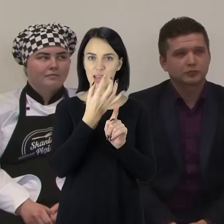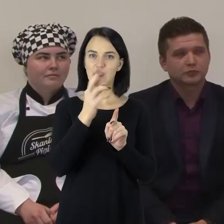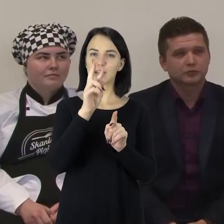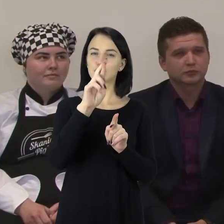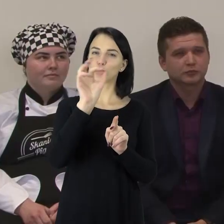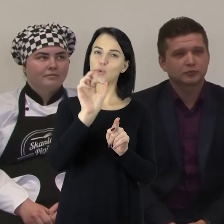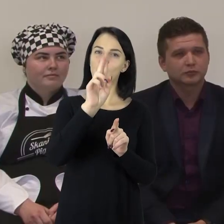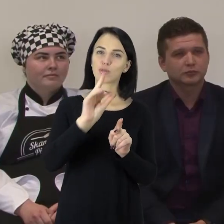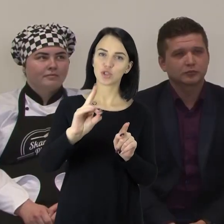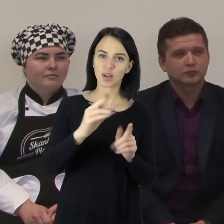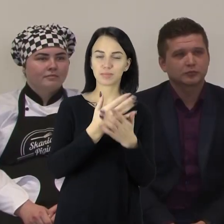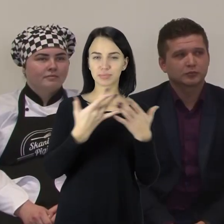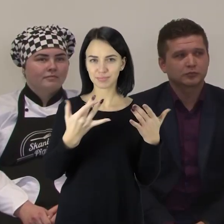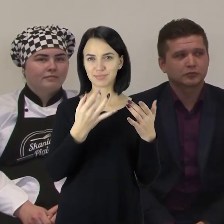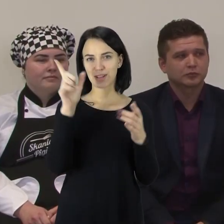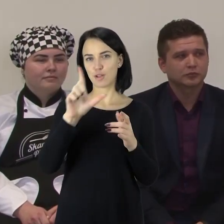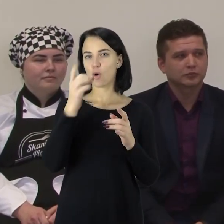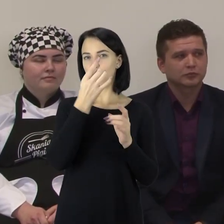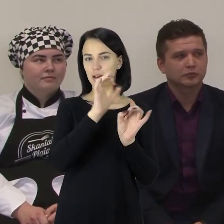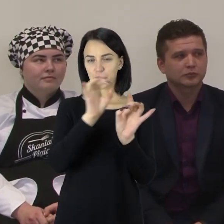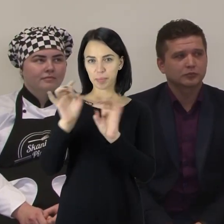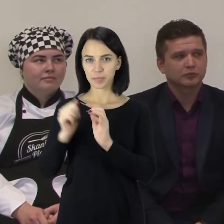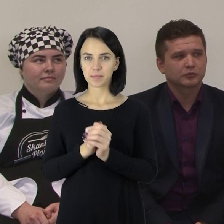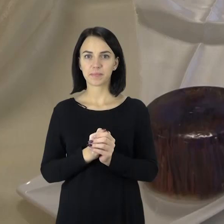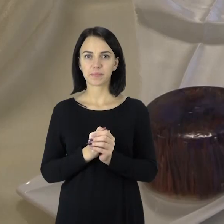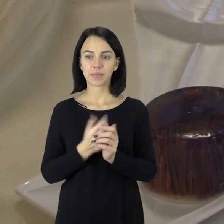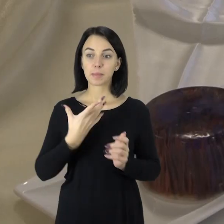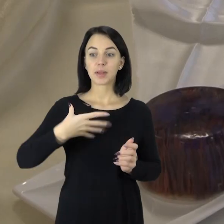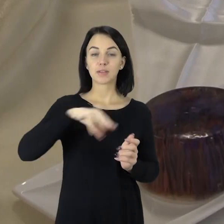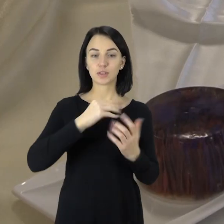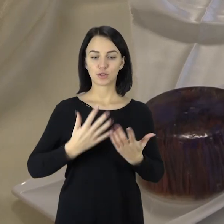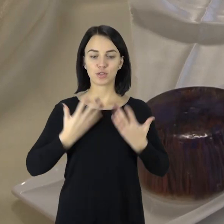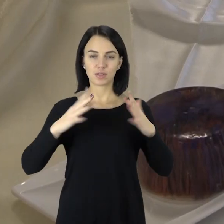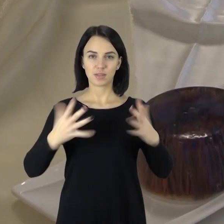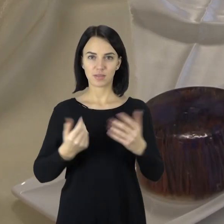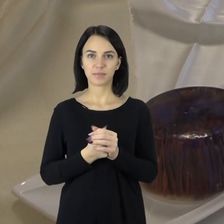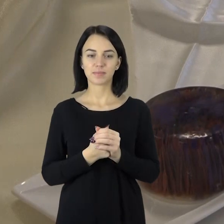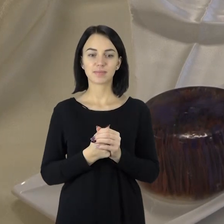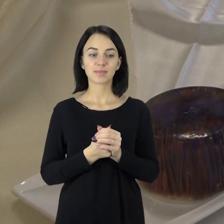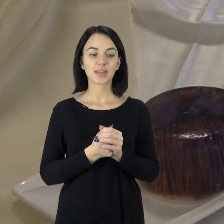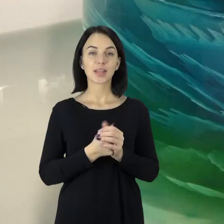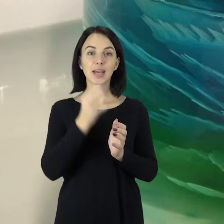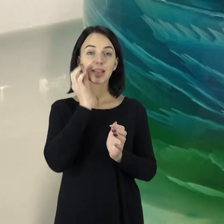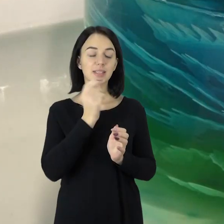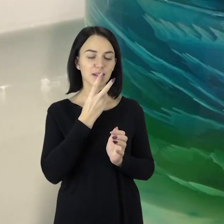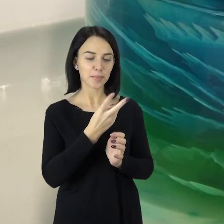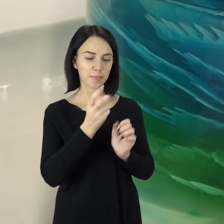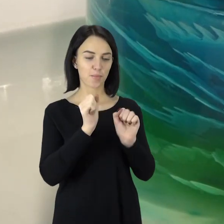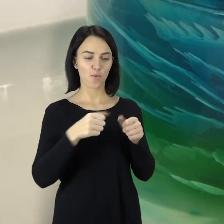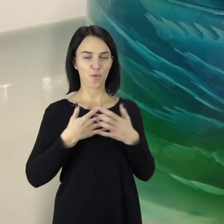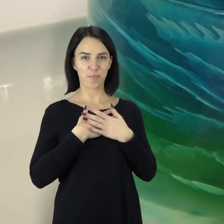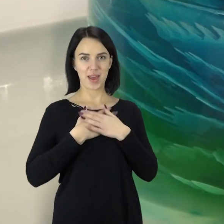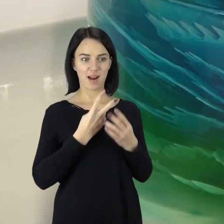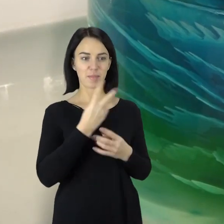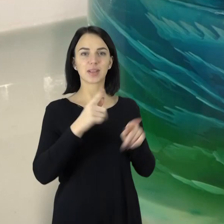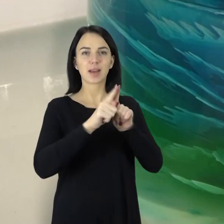gėlės, rožės, gvasdikus ar kitas lauko gėlės, bet tiek kestutį, tiek mokytojų iš džiugino darbuose atsispindėjusi meilė. Tarsi 3D